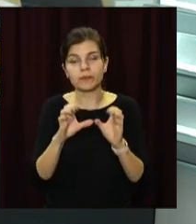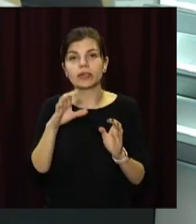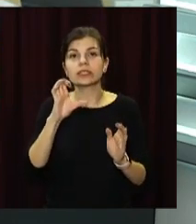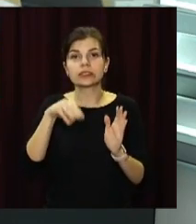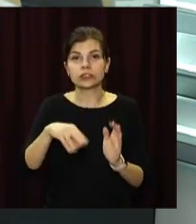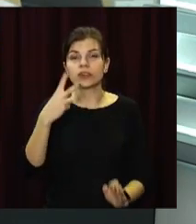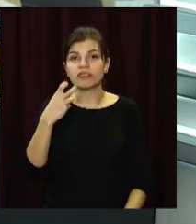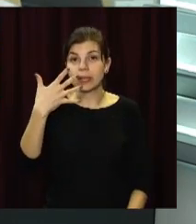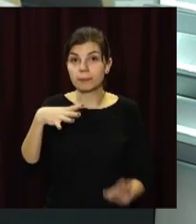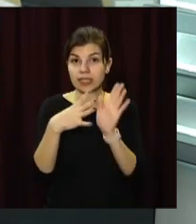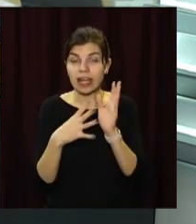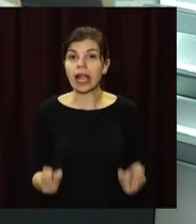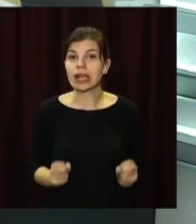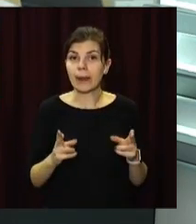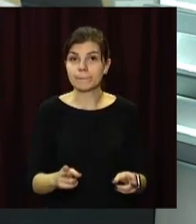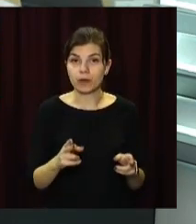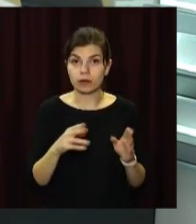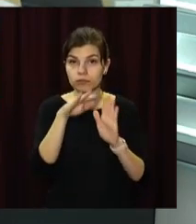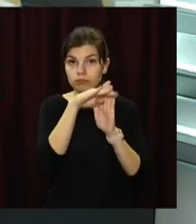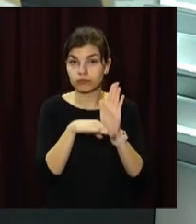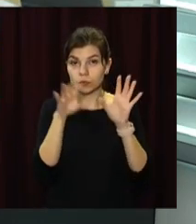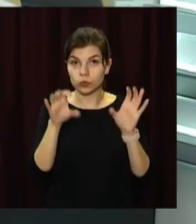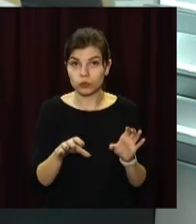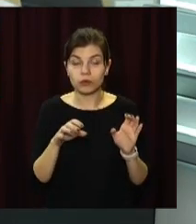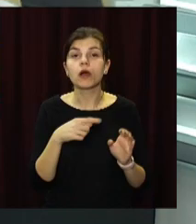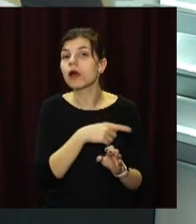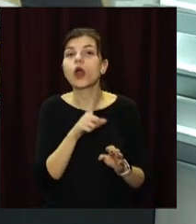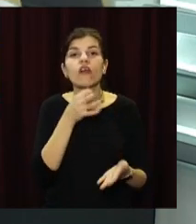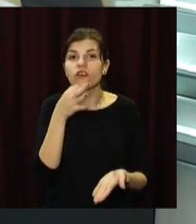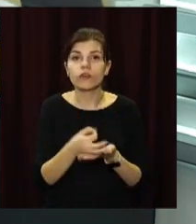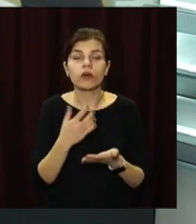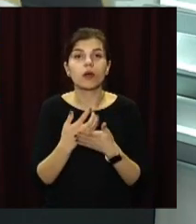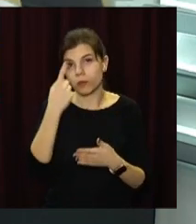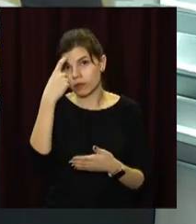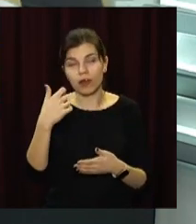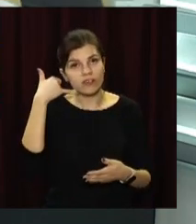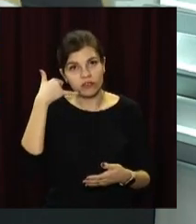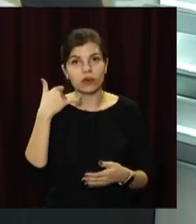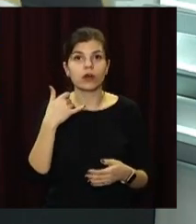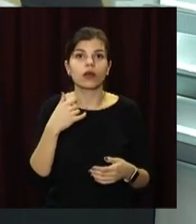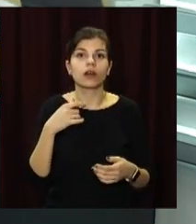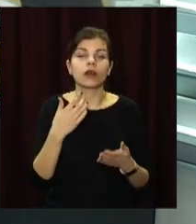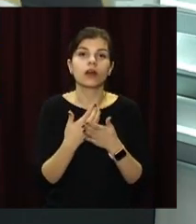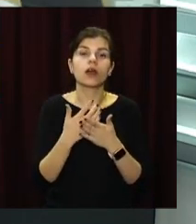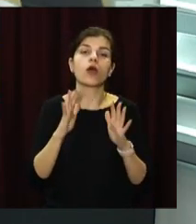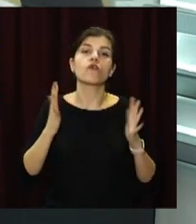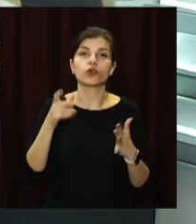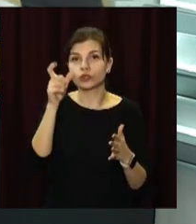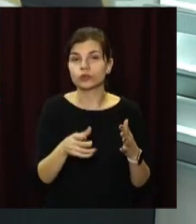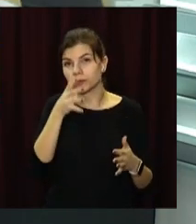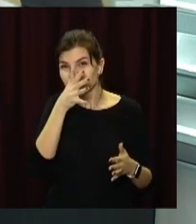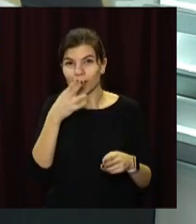259 Кримінального кодексу. Ця стаття регулює відповідальність за неправдиві повідомлення про замінування критичних об'єктів